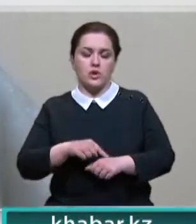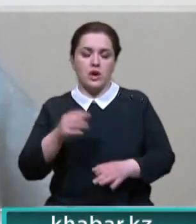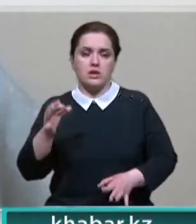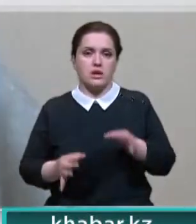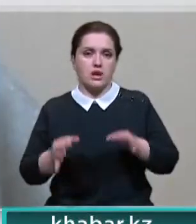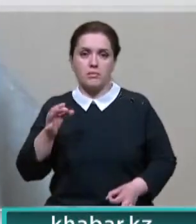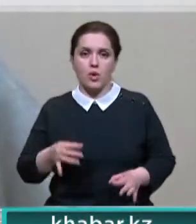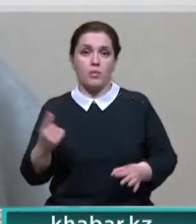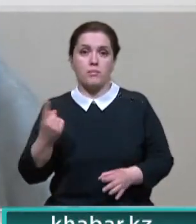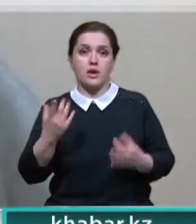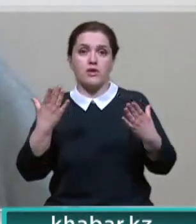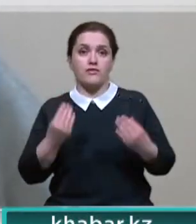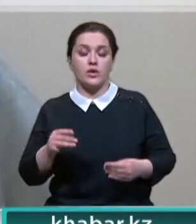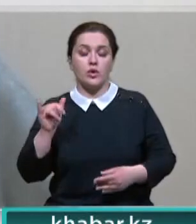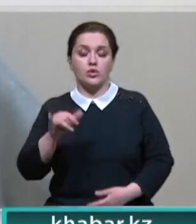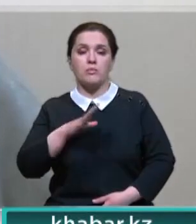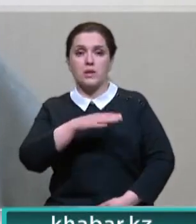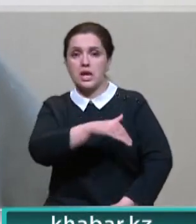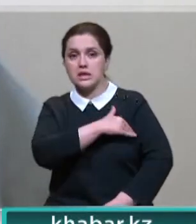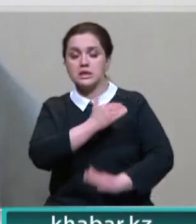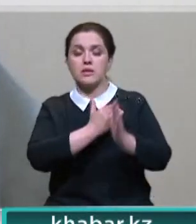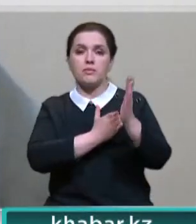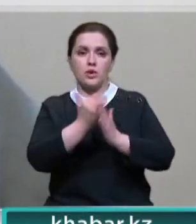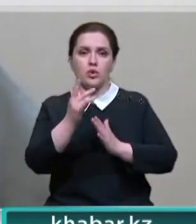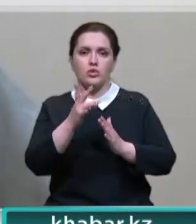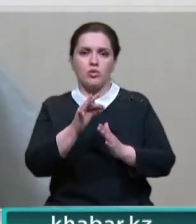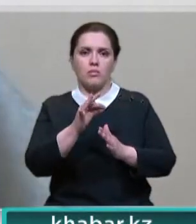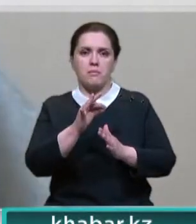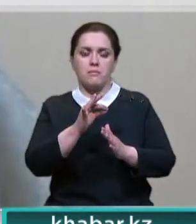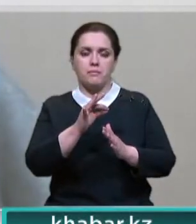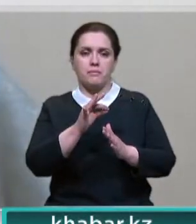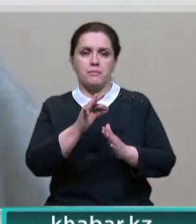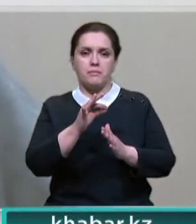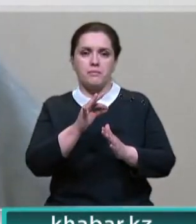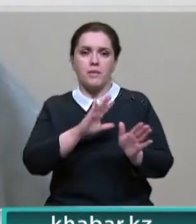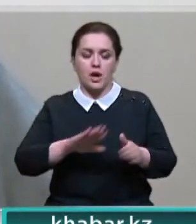то есть у нее первый день была температура, но это прошло очень быстро.